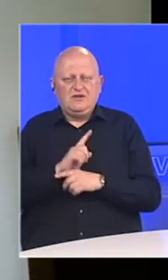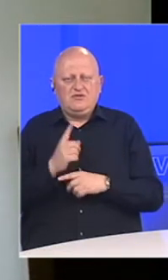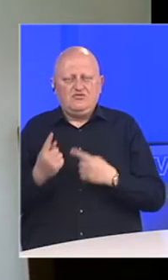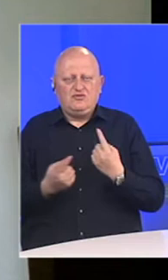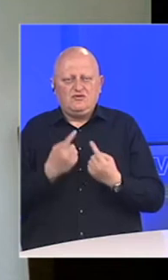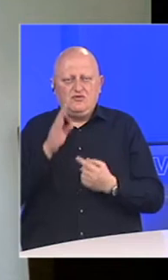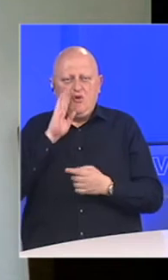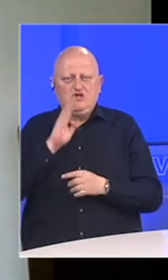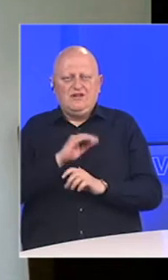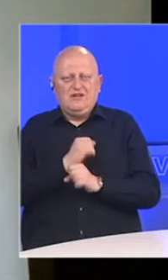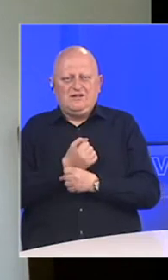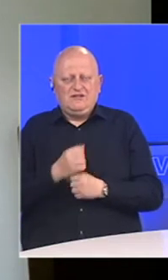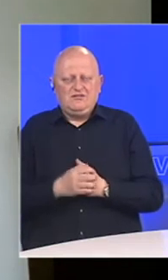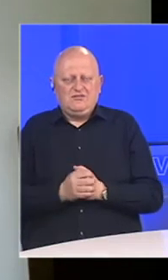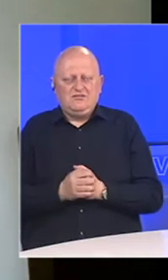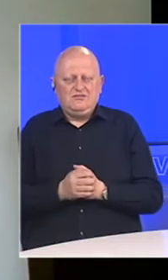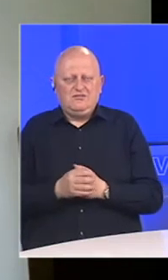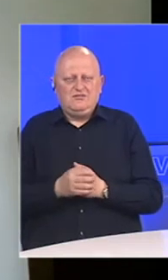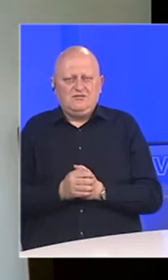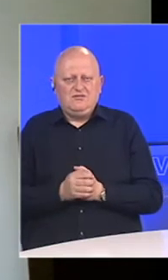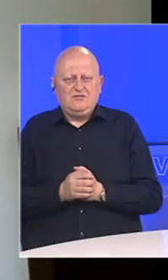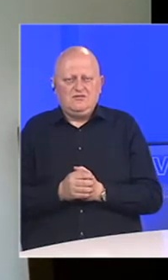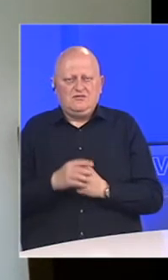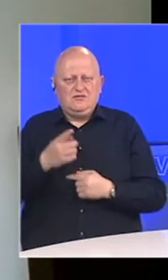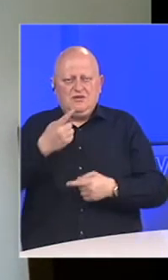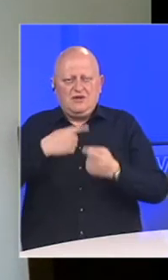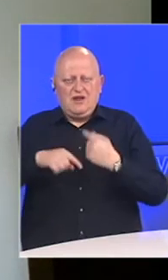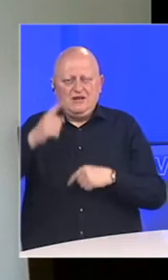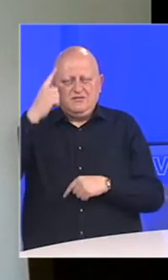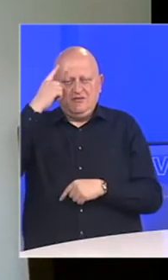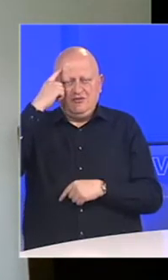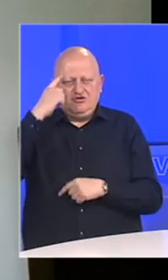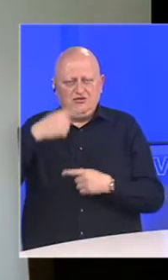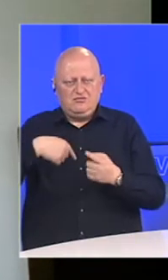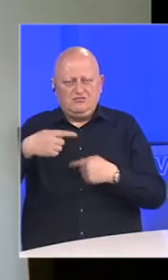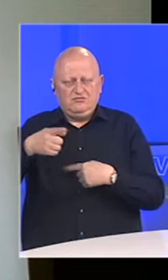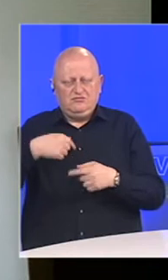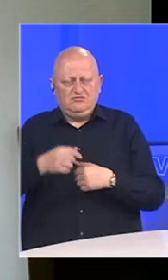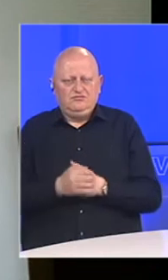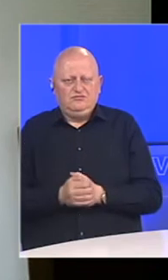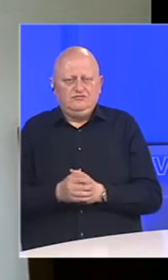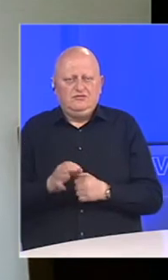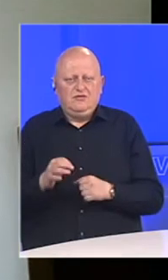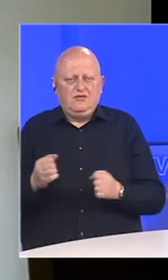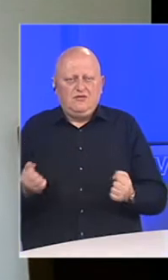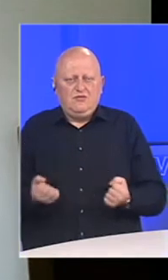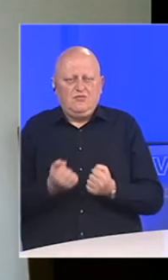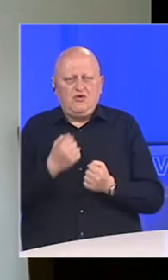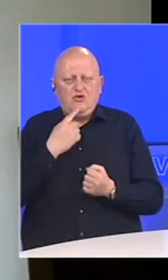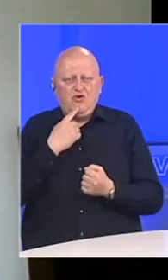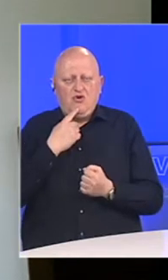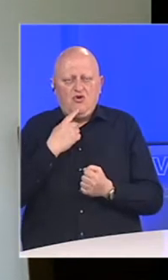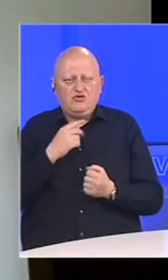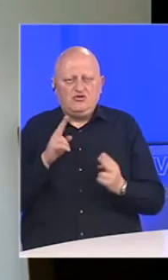situacije u Bosni i Hercegovini, razmijenili mišljenja o poteškoćama sa kojima